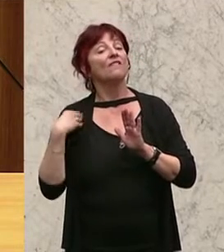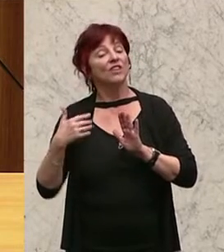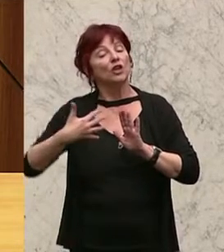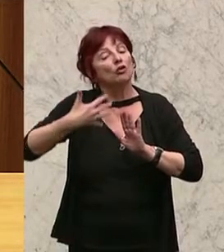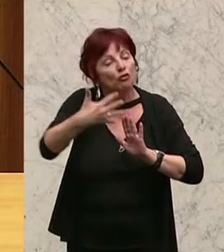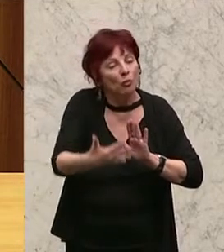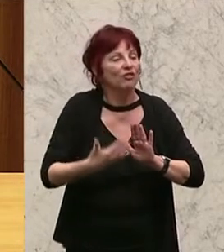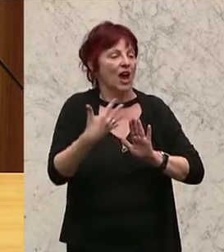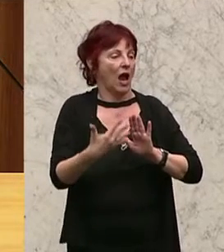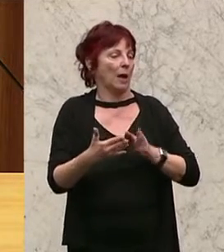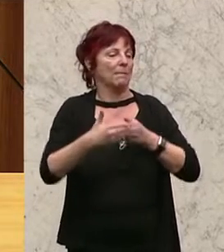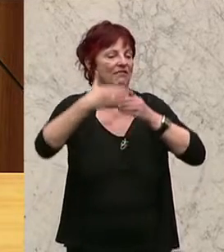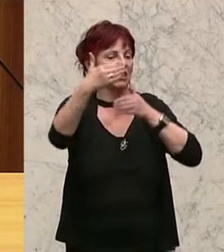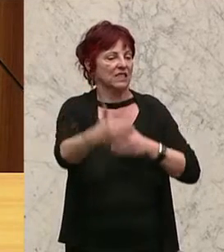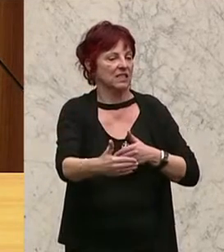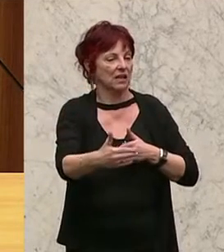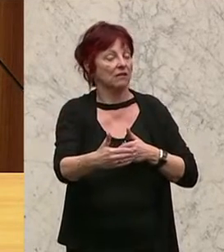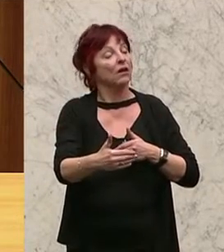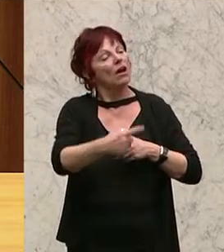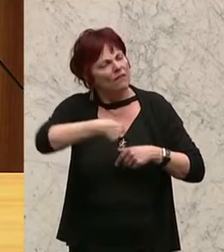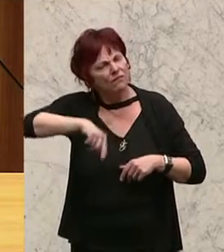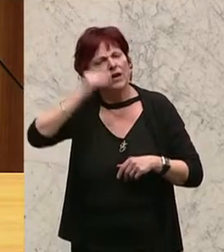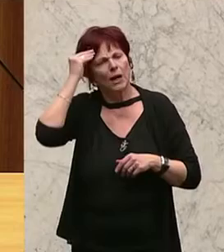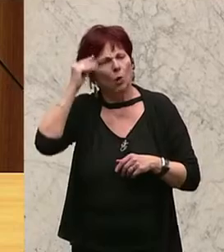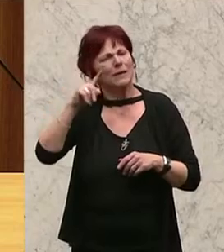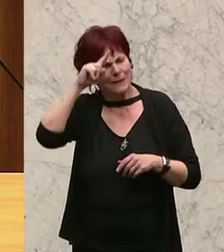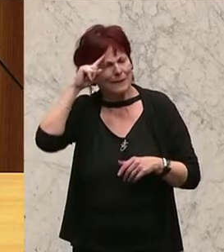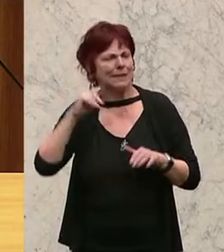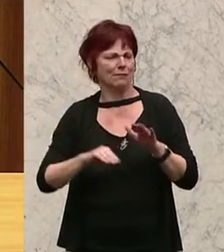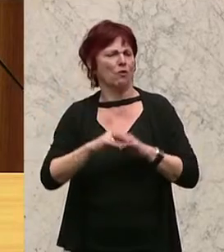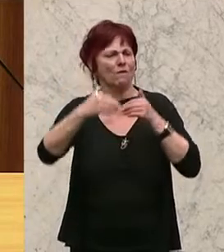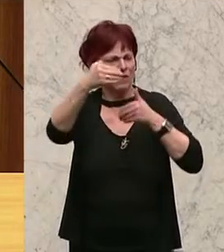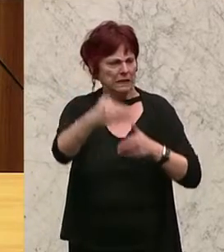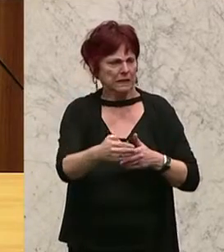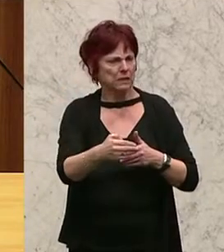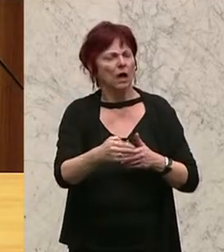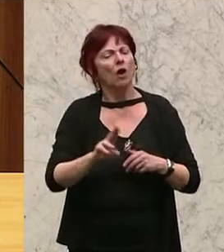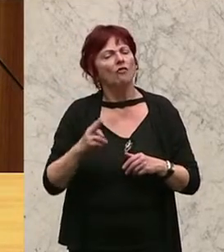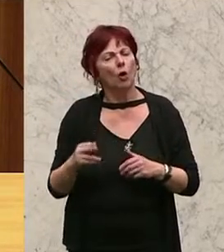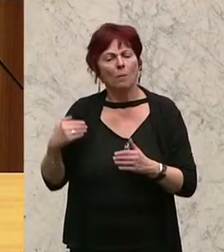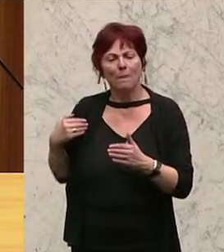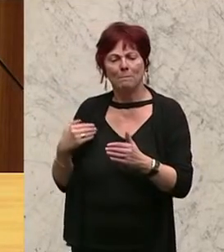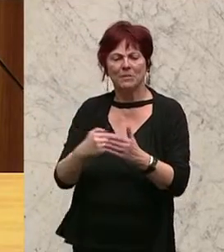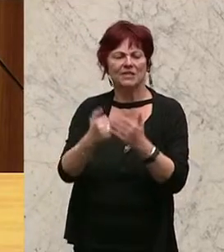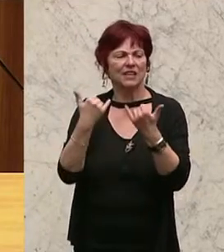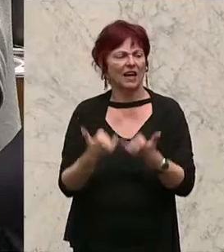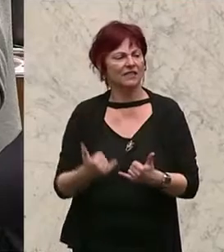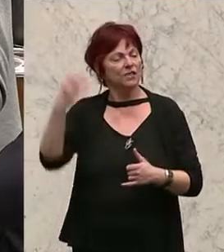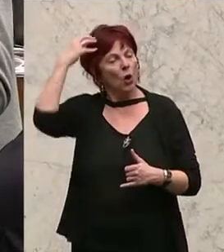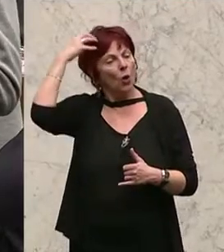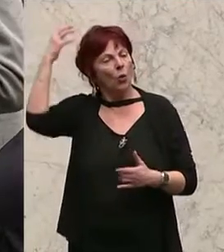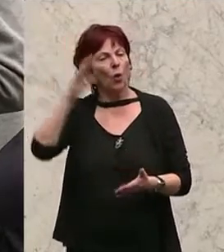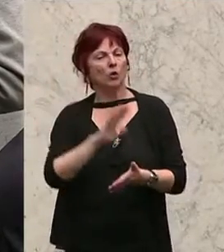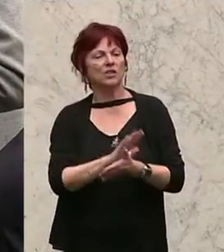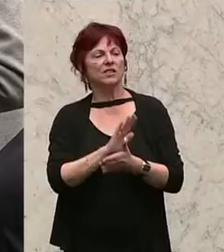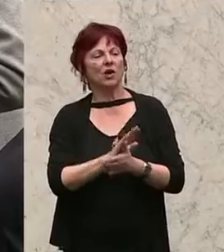befristet sein wird. Und das halten wir für sinnvoll, weil es nicht möglich war, bisher die derzeitige Grundzeugenregelung wirklich